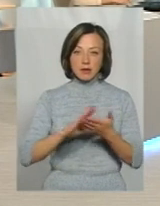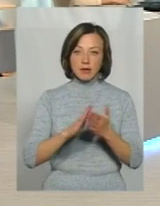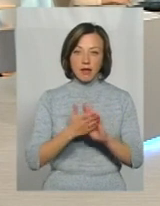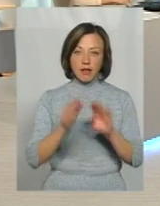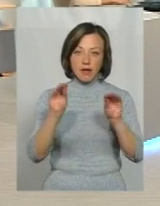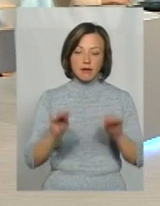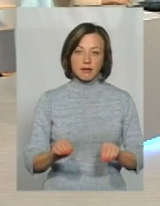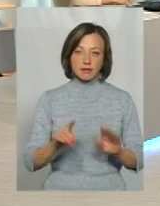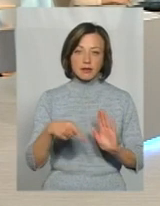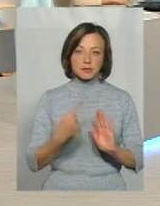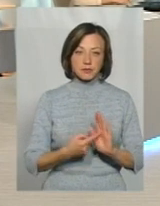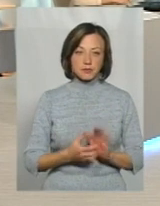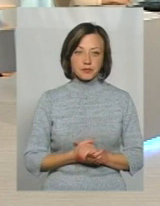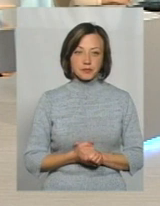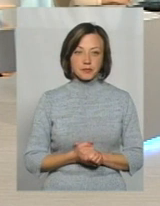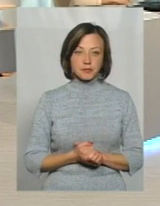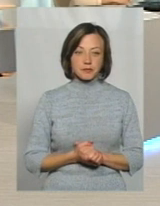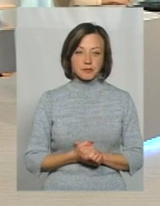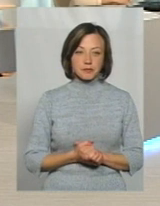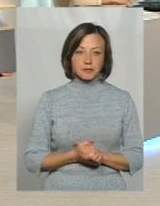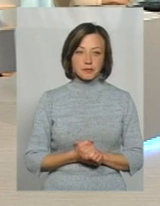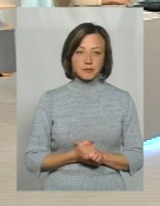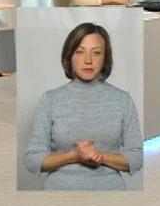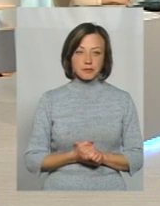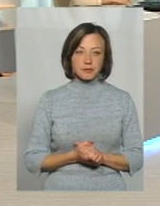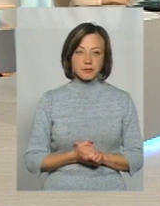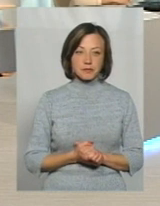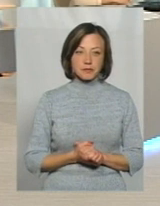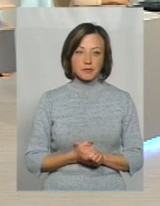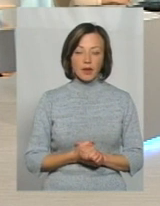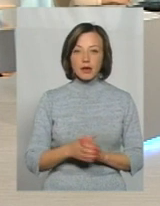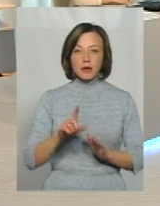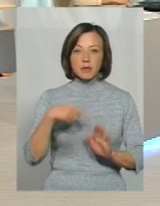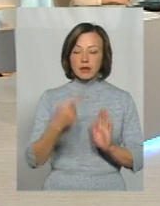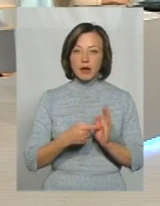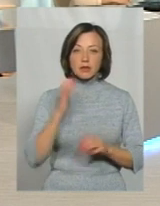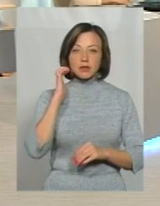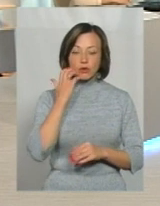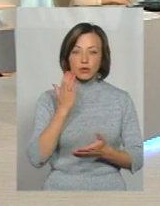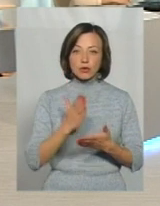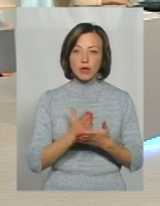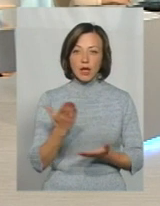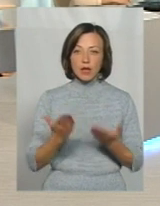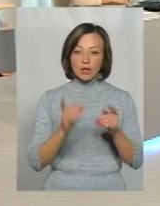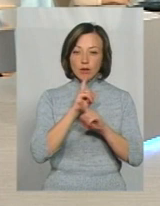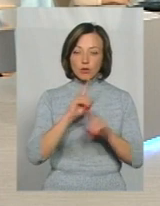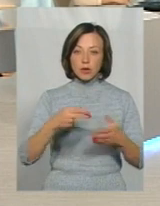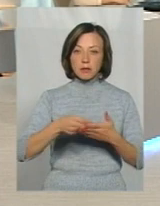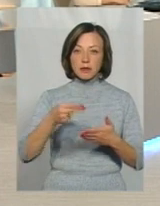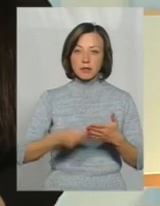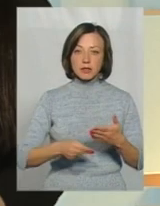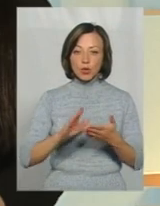декларації? Ви знаєте, питання таке, що настільки серйозно стоїть, тому що якщо не буде підписане